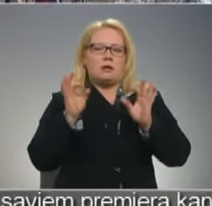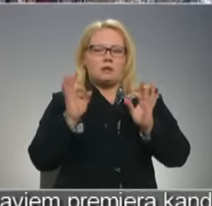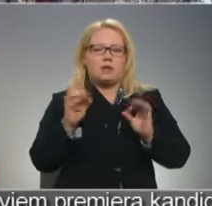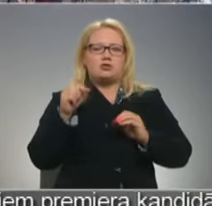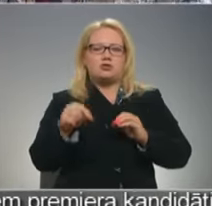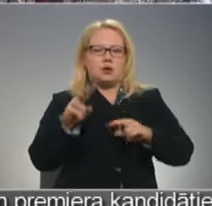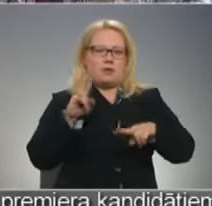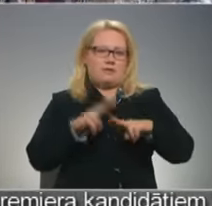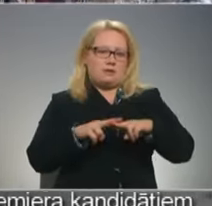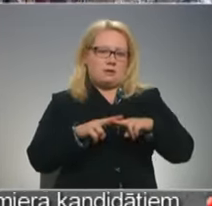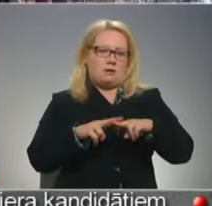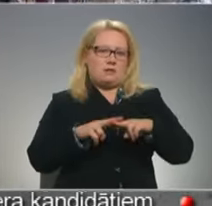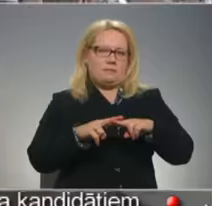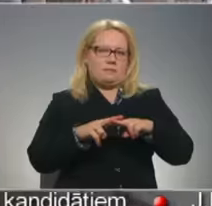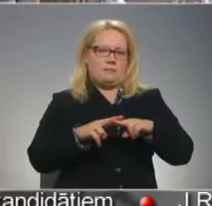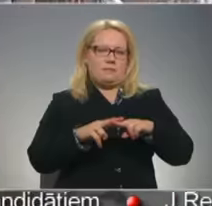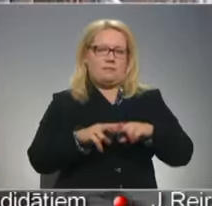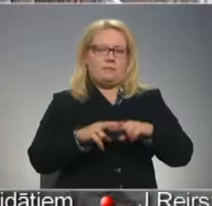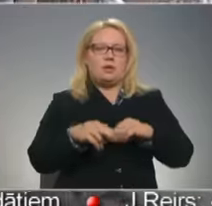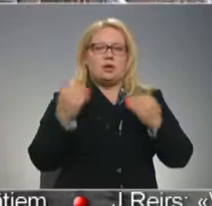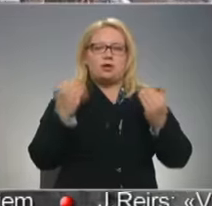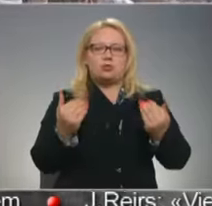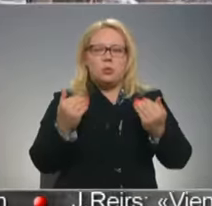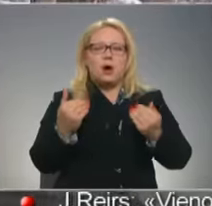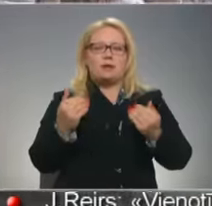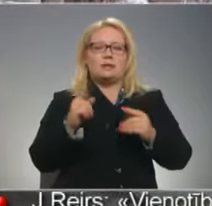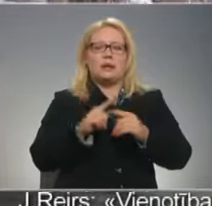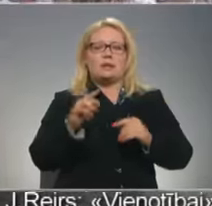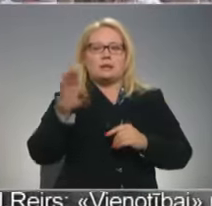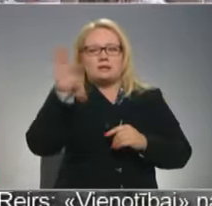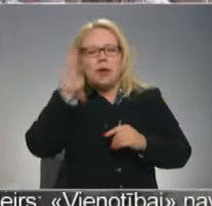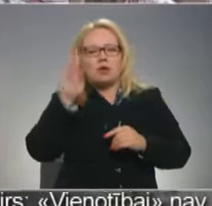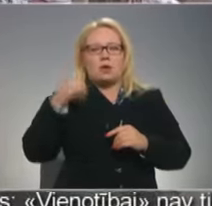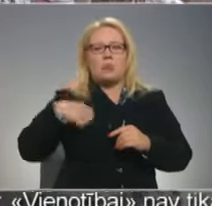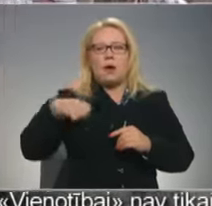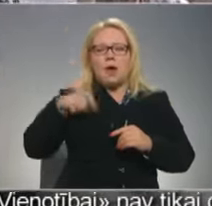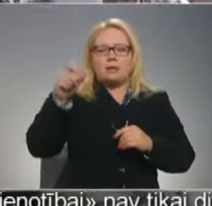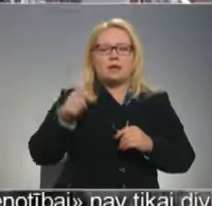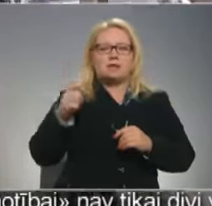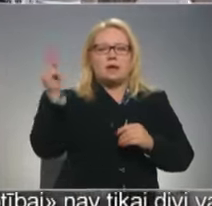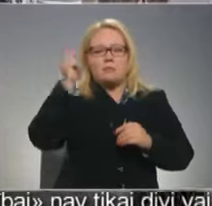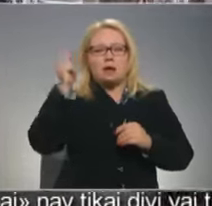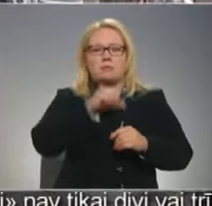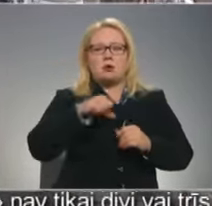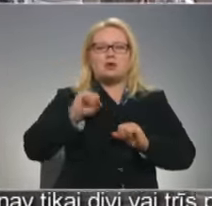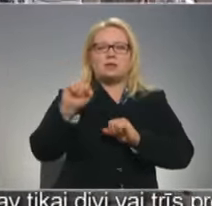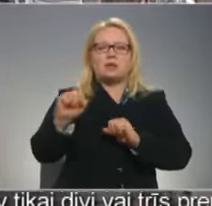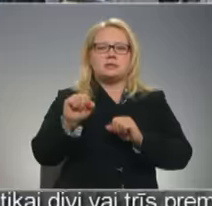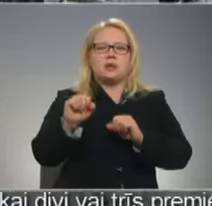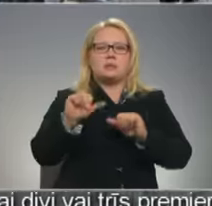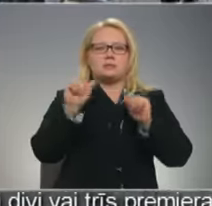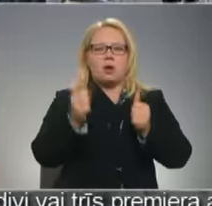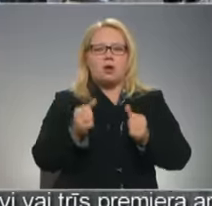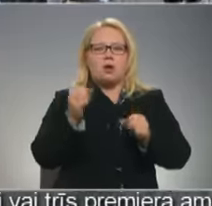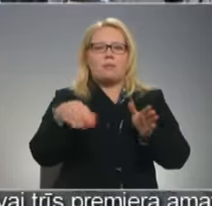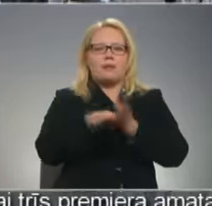šajā vietā tas ir kaut kas īpaši. Šodien skauti un gaidz apgūst pašēs sardzības metodas un piedalīsies tumsas